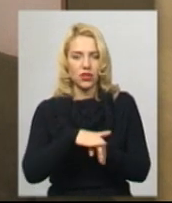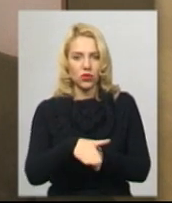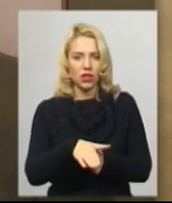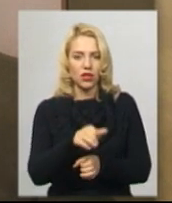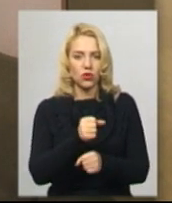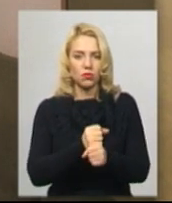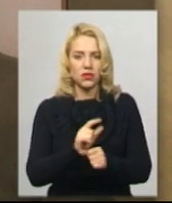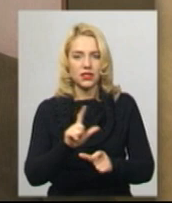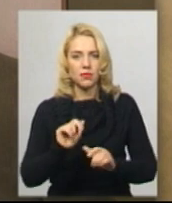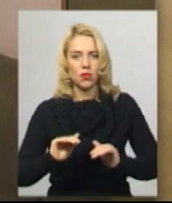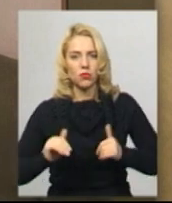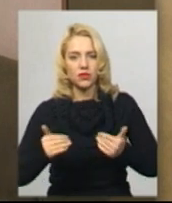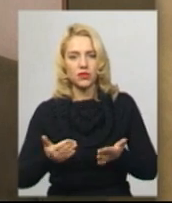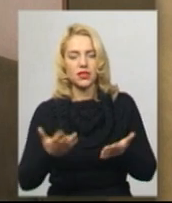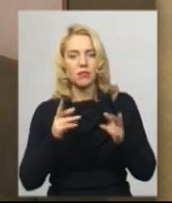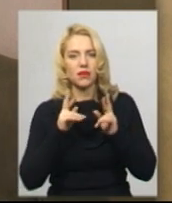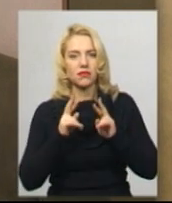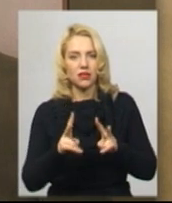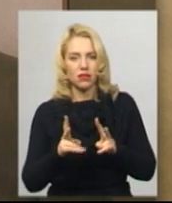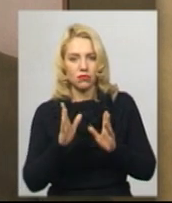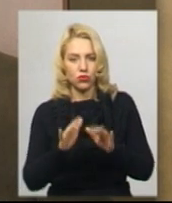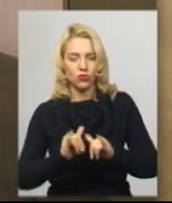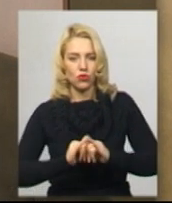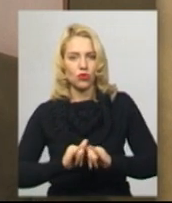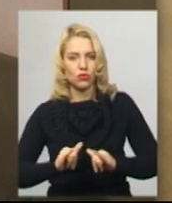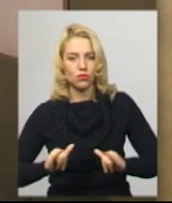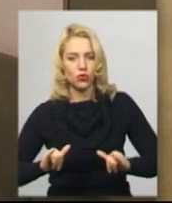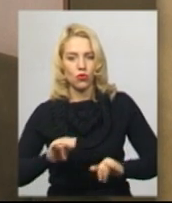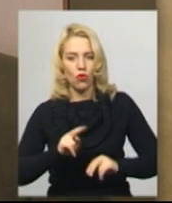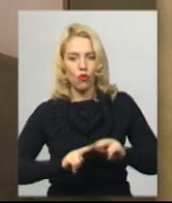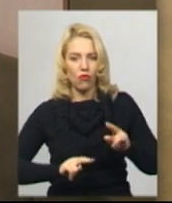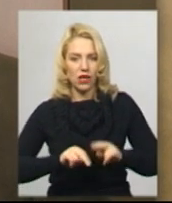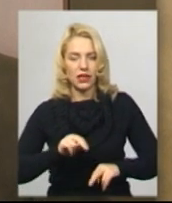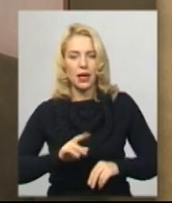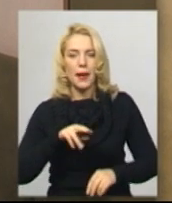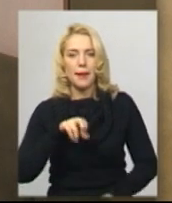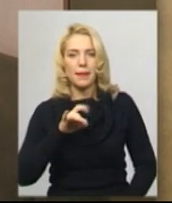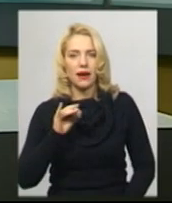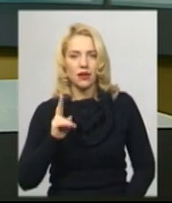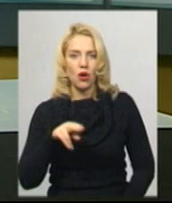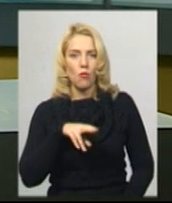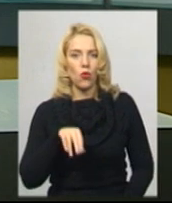пропозиціями, яким чином розбудовувати далі парк Подільський.